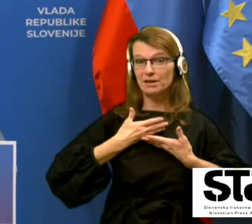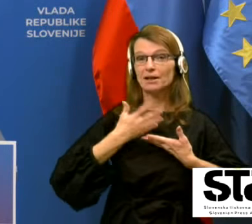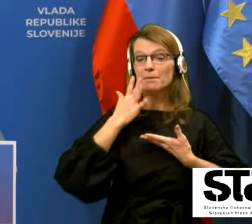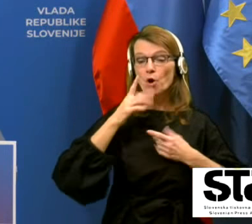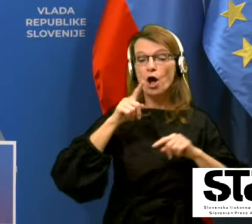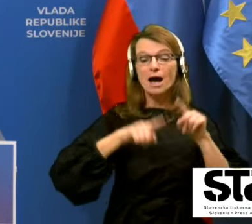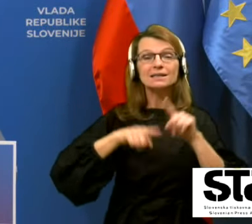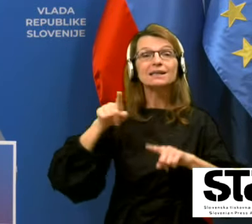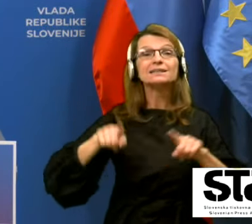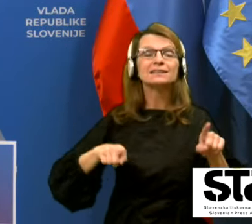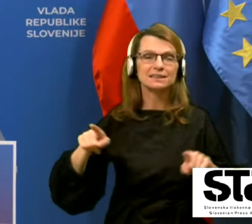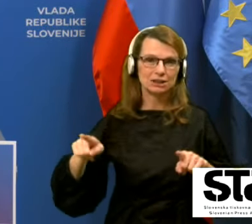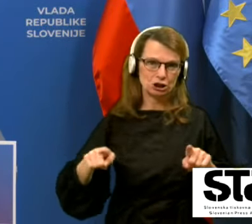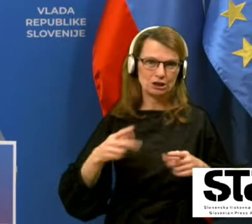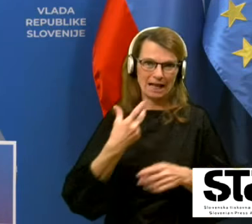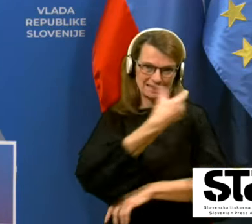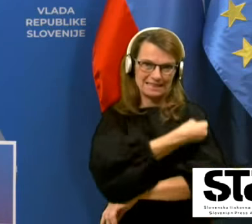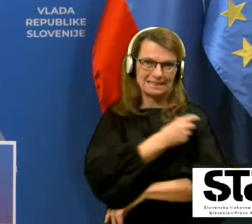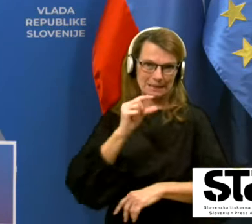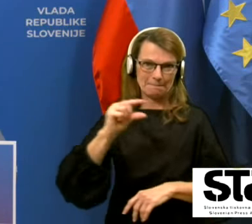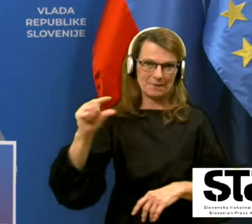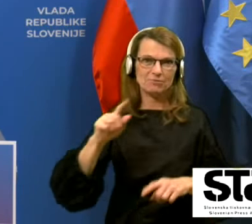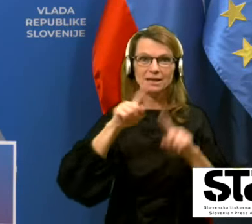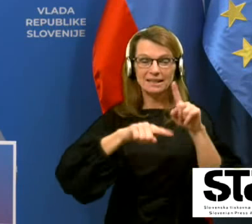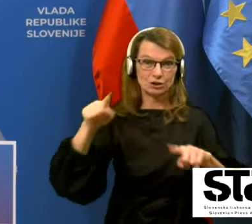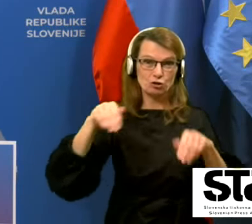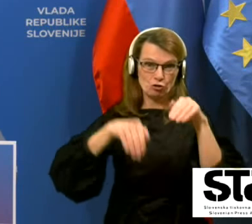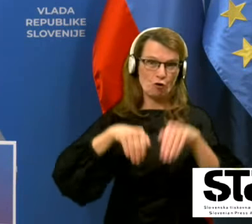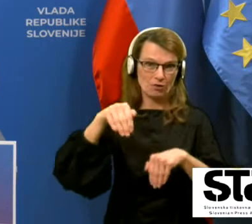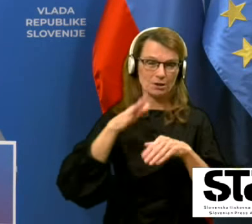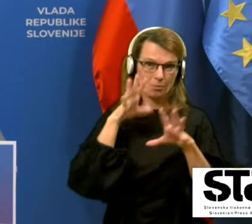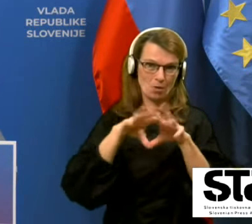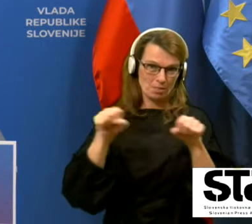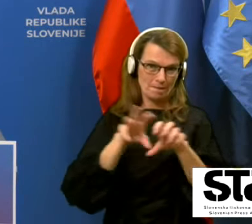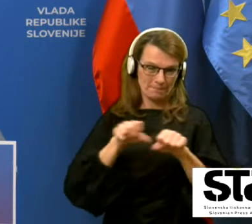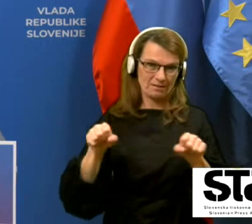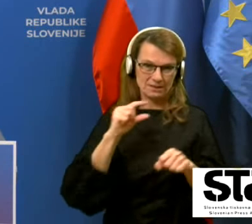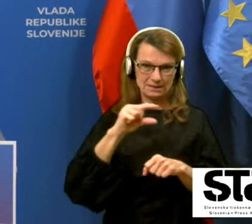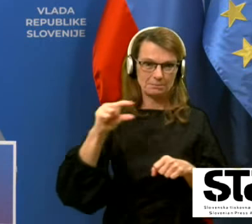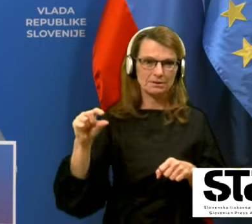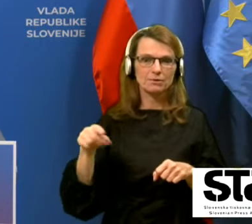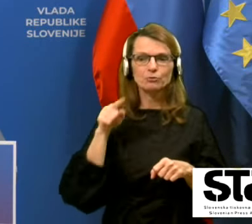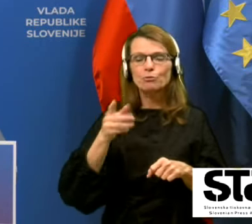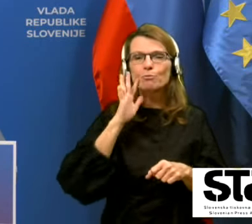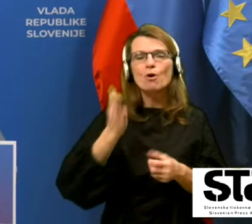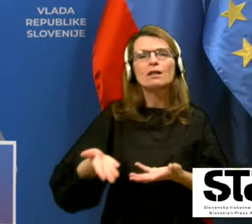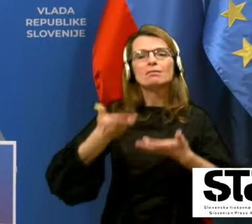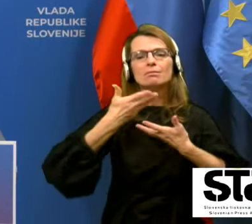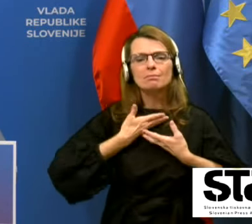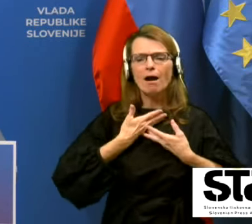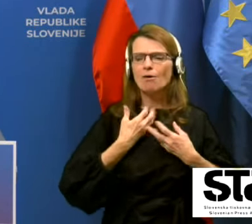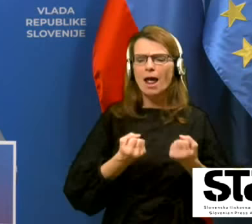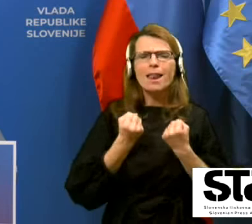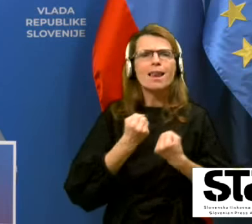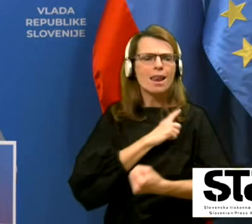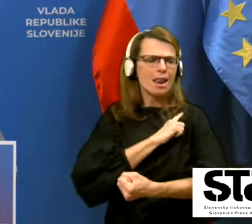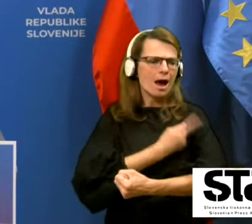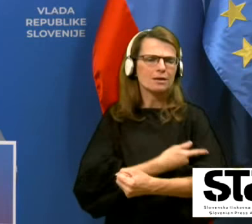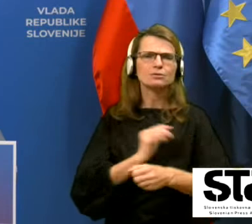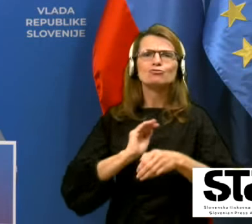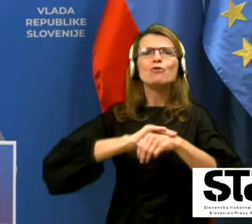na voljo. Ta imunnost, ki bo cepivo doprineslo, bo nam dalo tisti elan in dobro voljo. In najprej bo